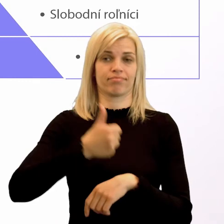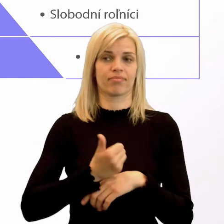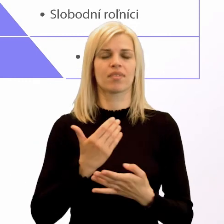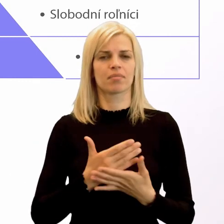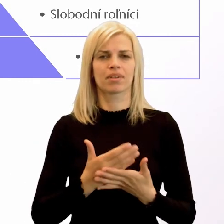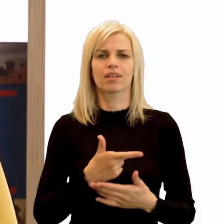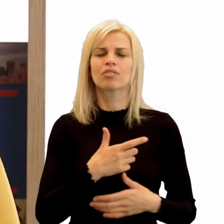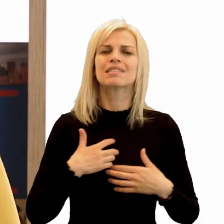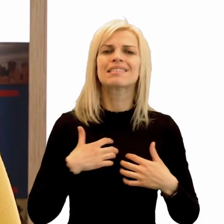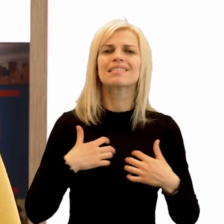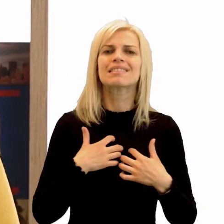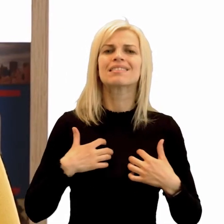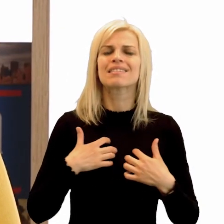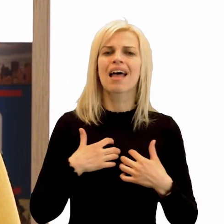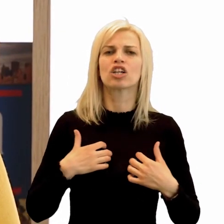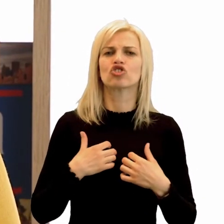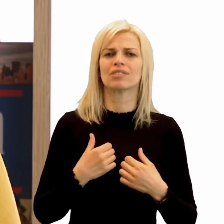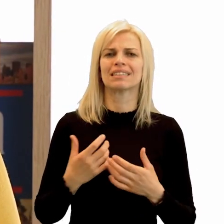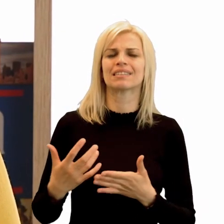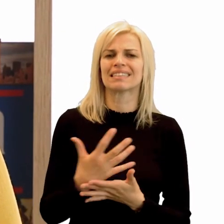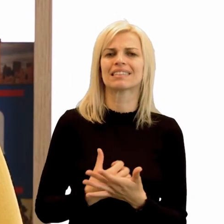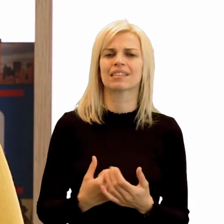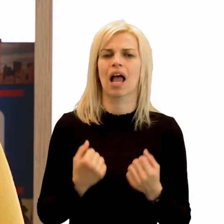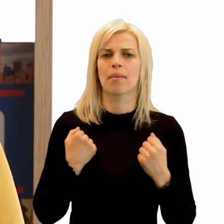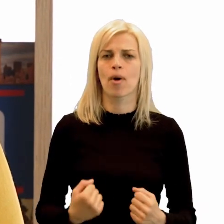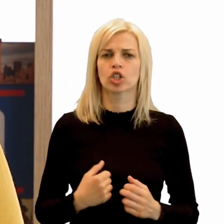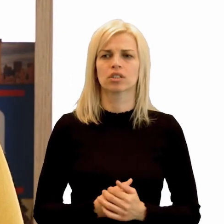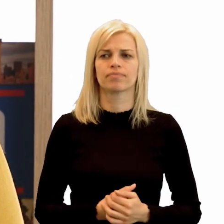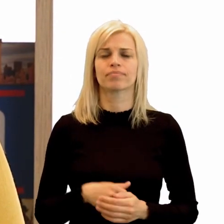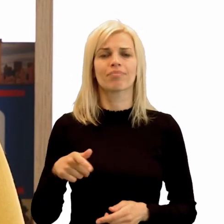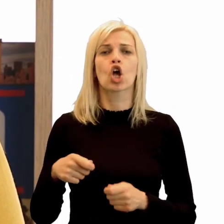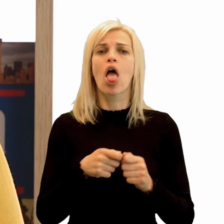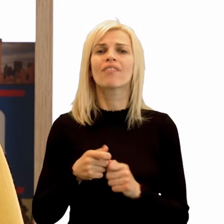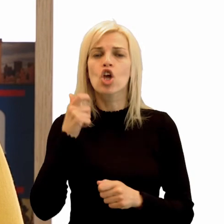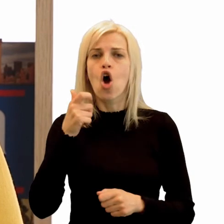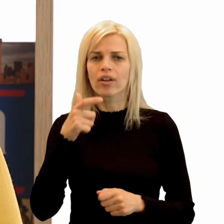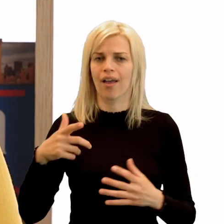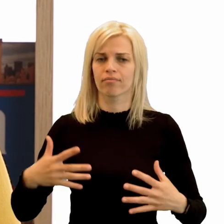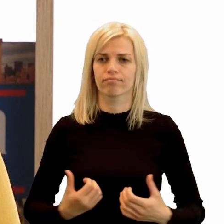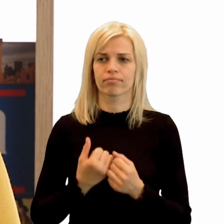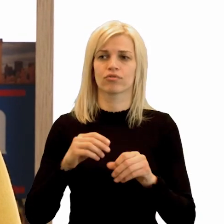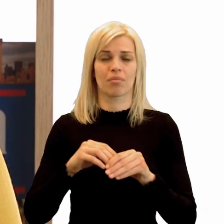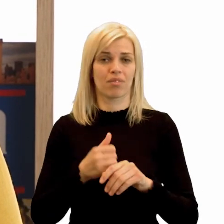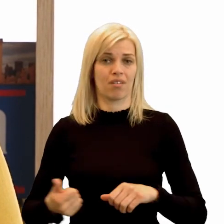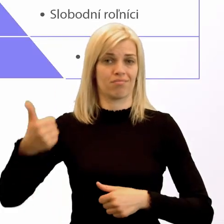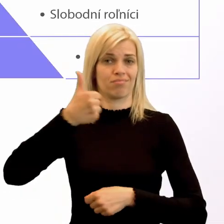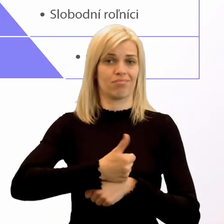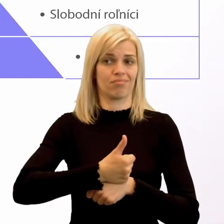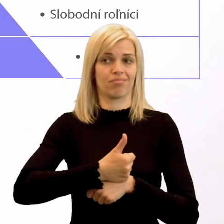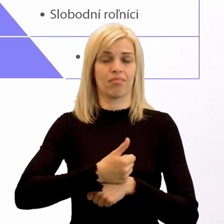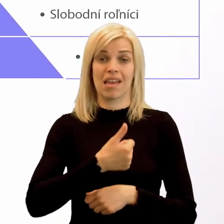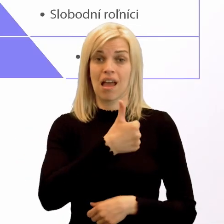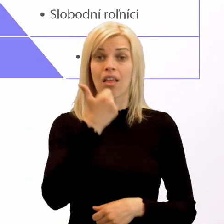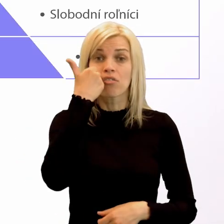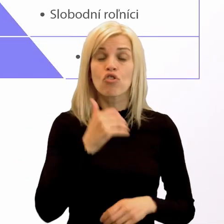aristokracie. Začal vládnuť kolektívny orgán. To znamená, na vrchole sociálnej pyramidy nebol jeden človek, ale